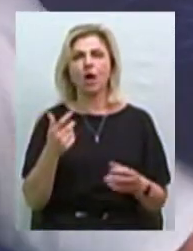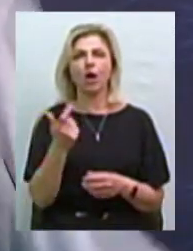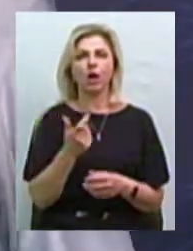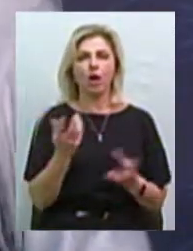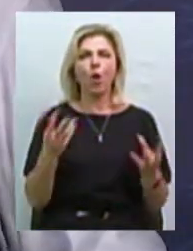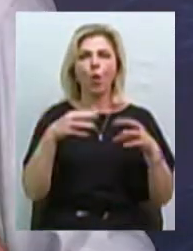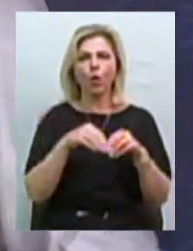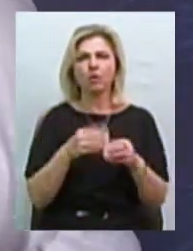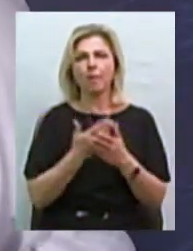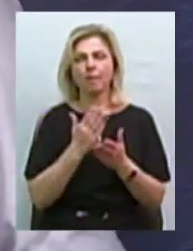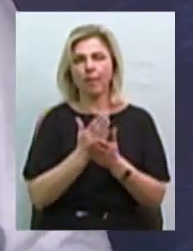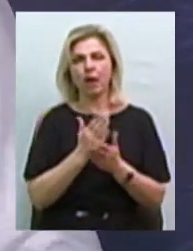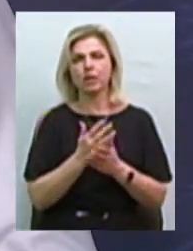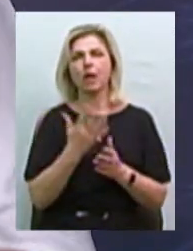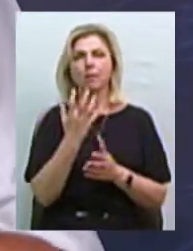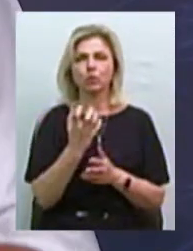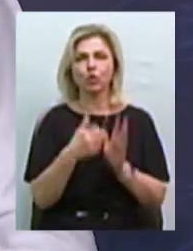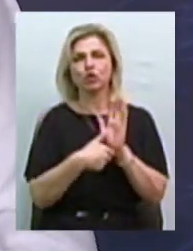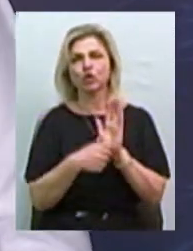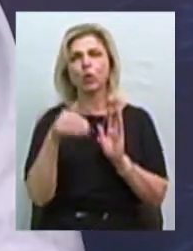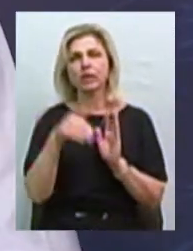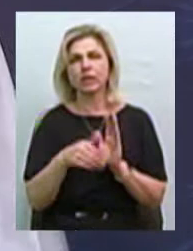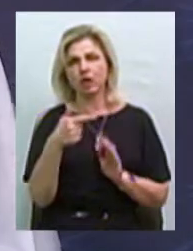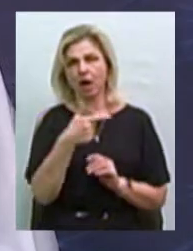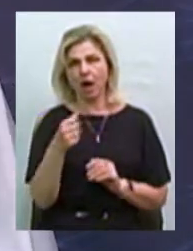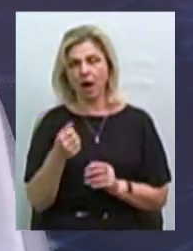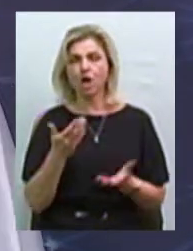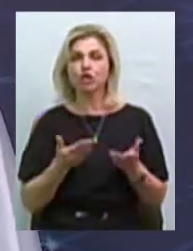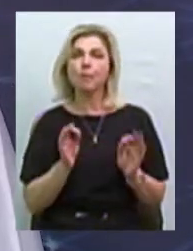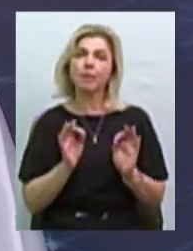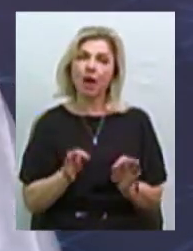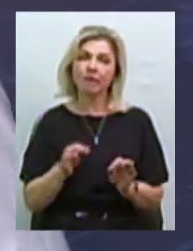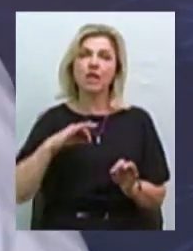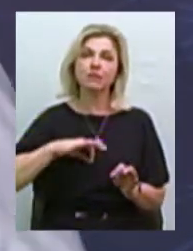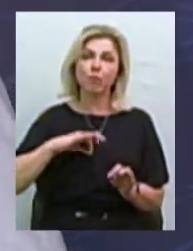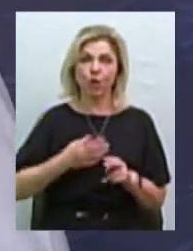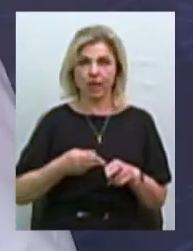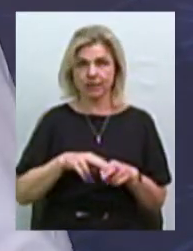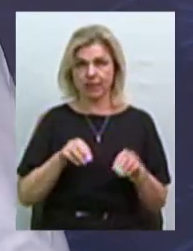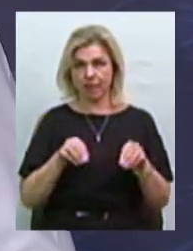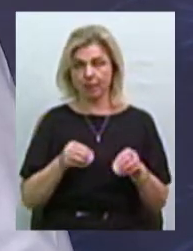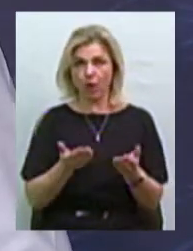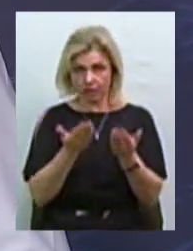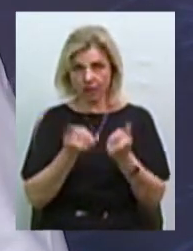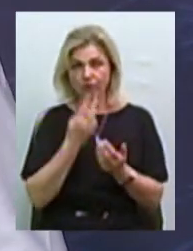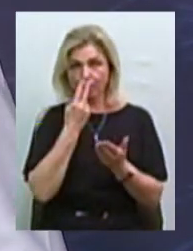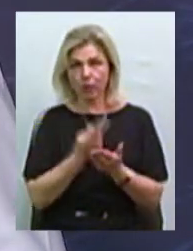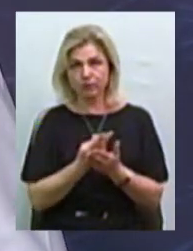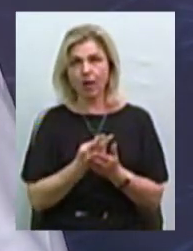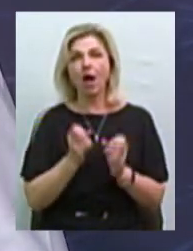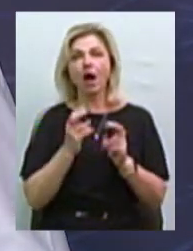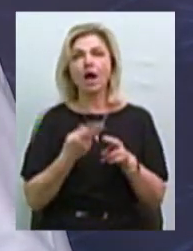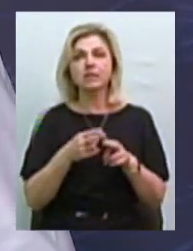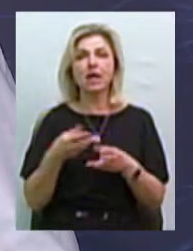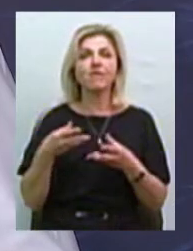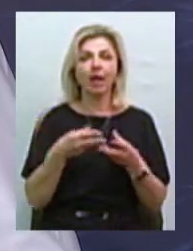по 600 тисяч, 700 тисяч гектарів. Чи правильно вони її використовують, цю землю? Давайте ви подивимося, наскільки воно впливає на розвиток села.